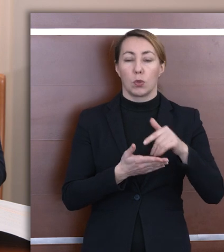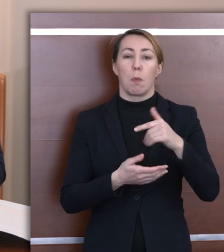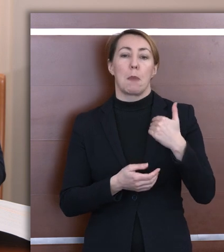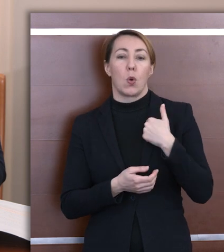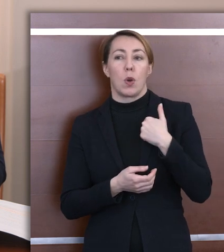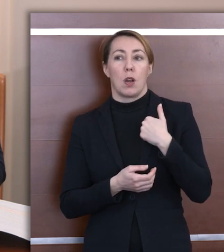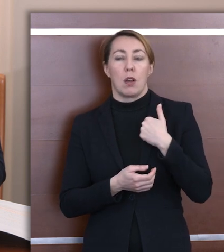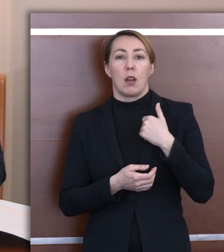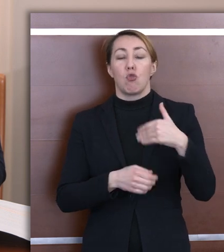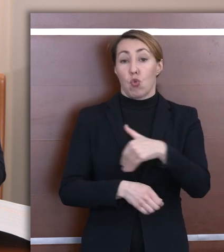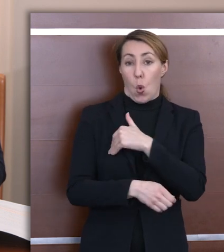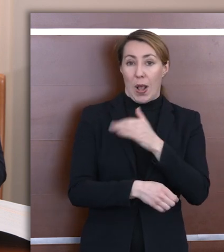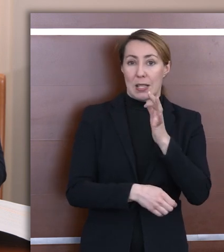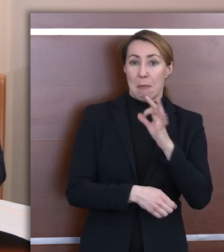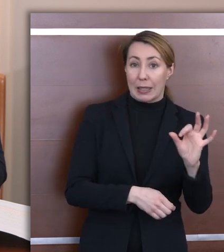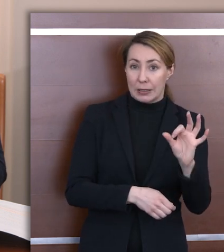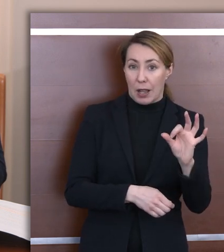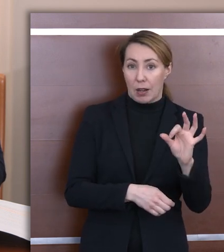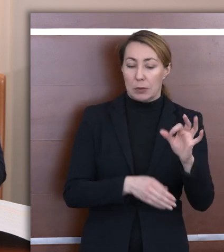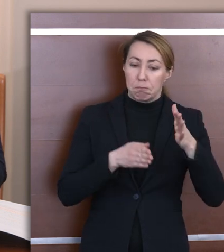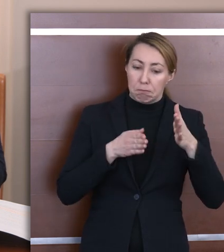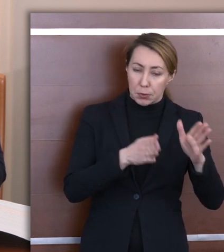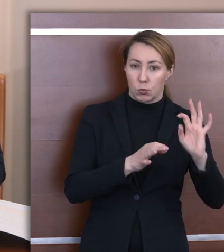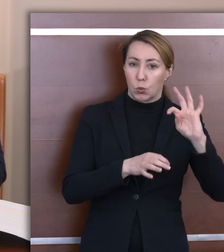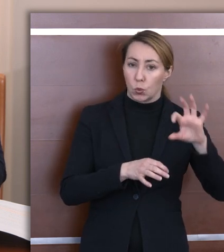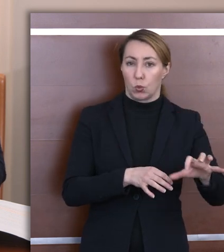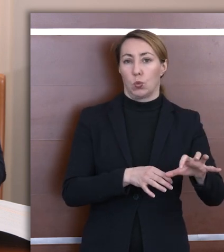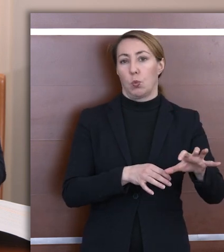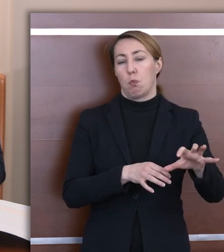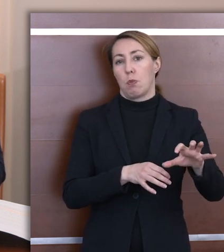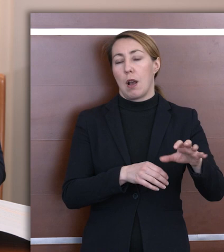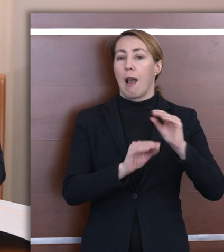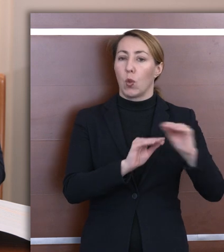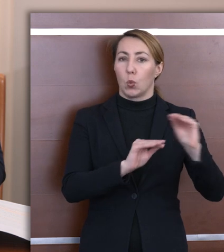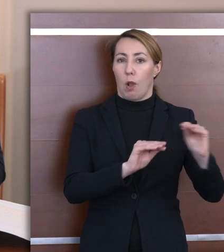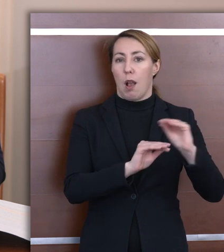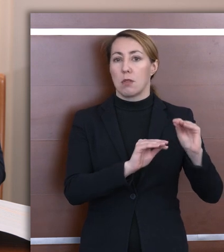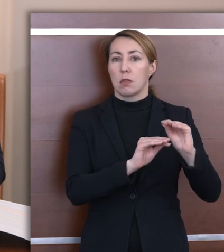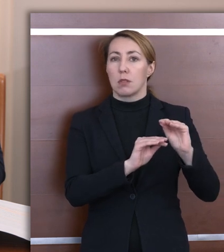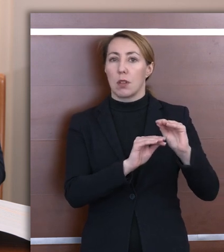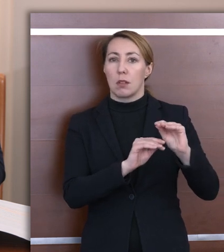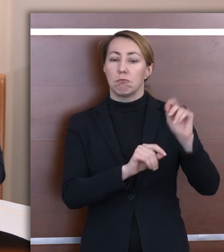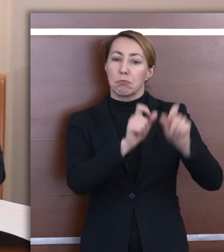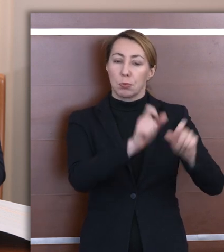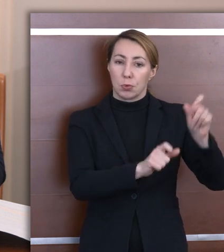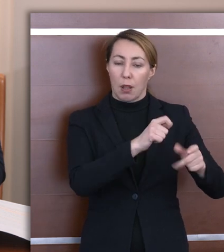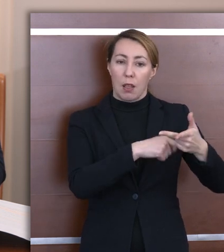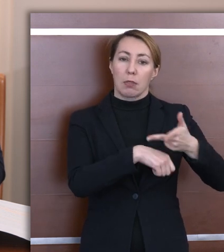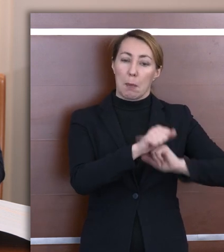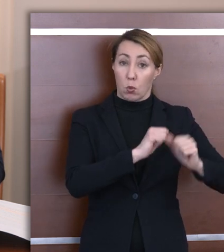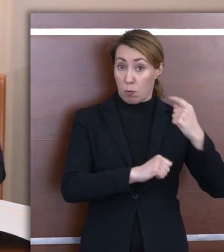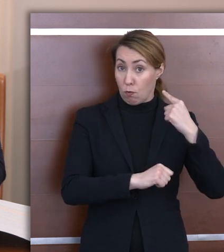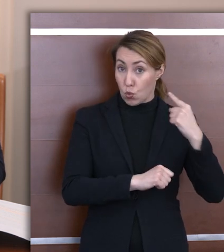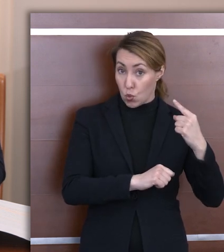zarówno szkoły specjalne, utworzone, stworzone specjalnie dla edukacji osób z niepełnosprawnością